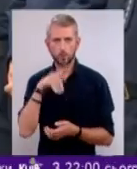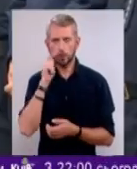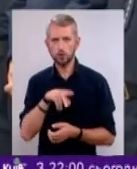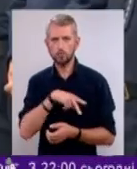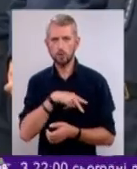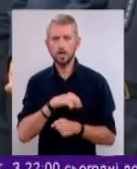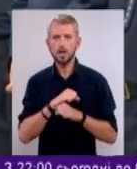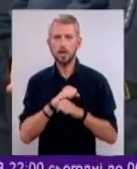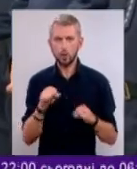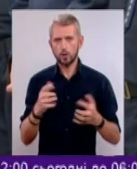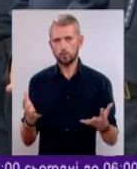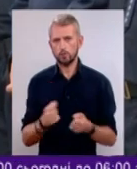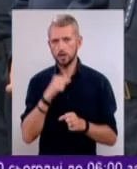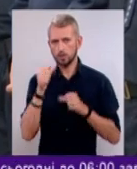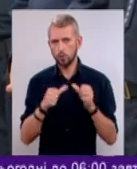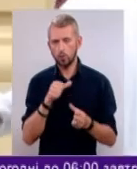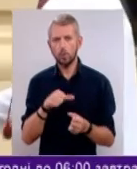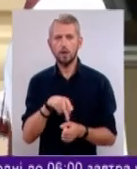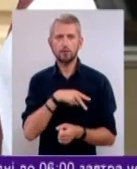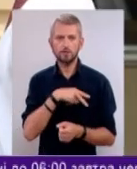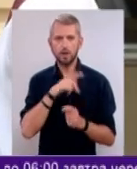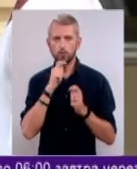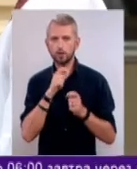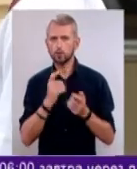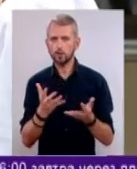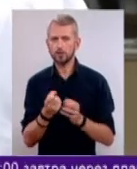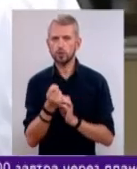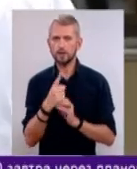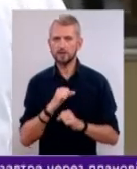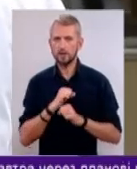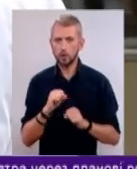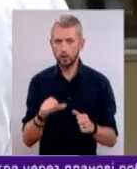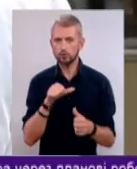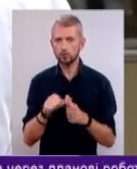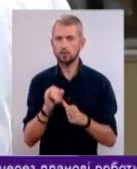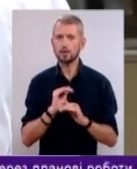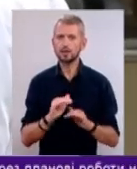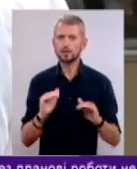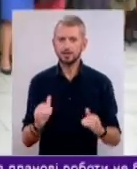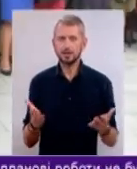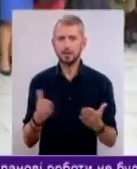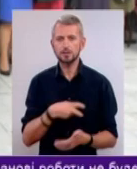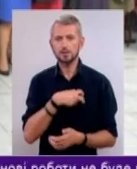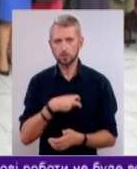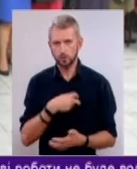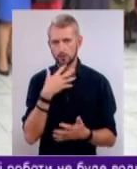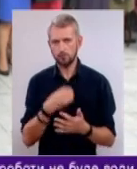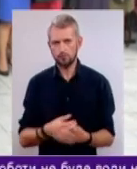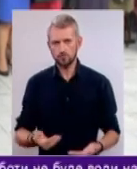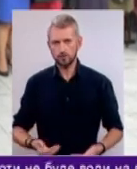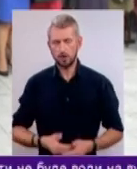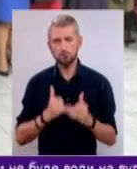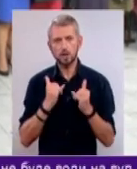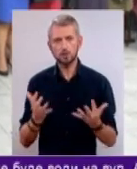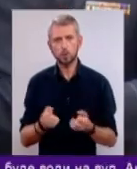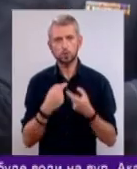«Герой-рятувальник року». Відзнаки та подарунки отримали 11 героїв, зокрема і діти, які ризикнули своїм життям